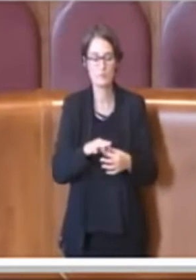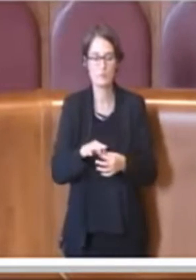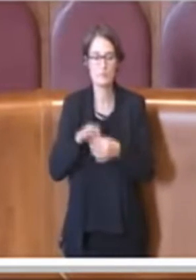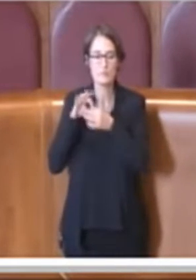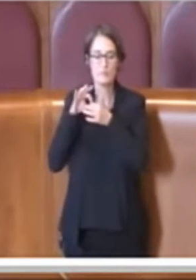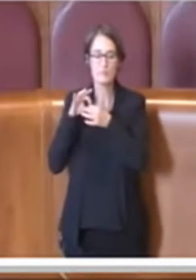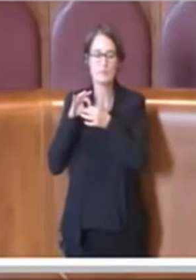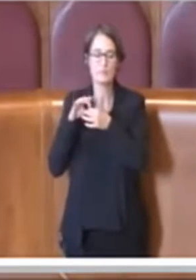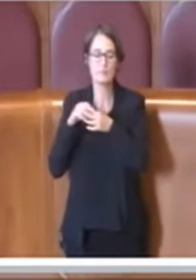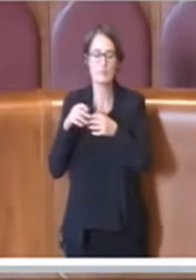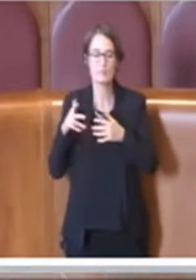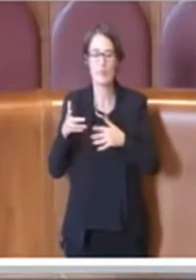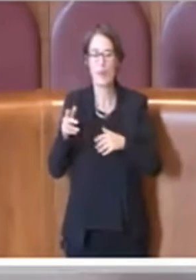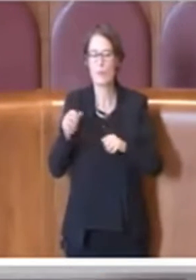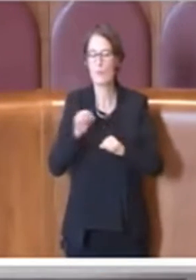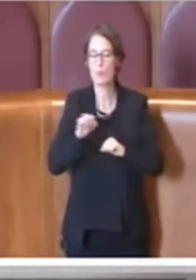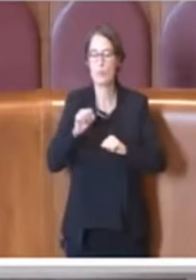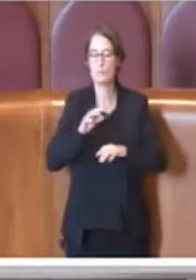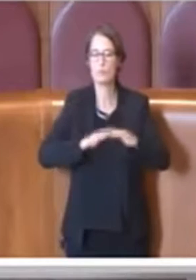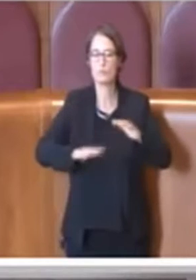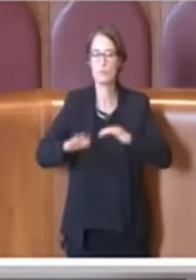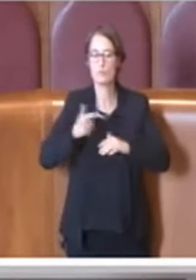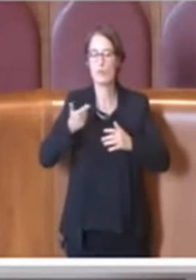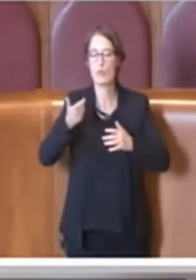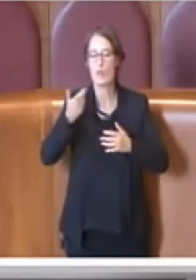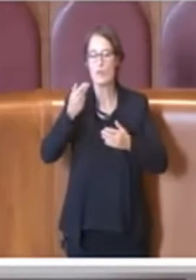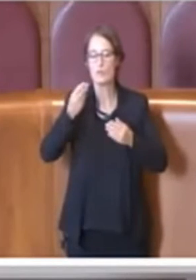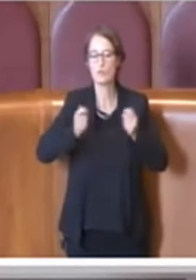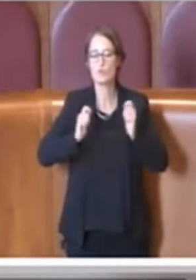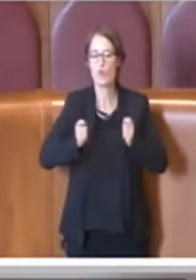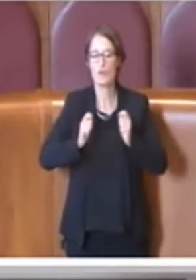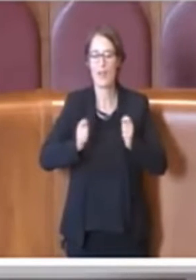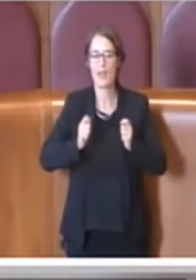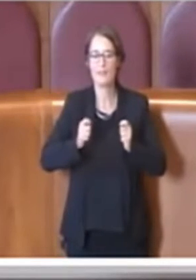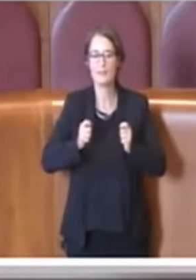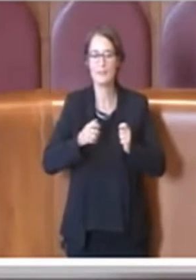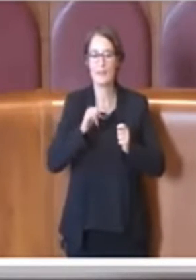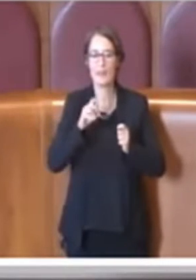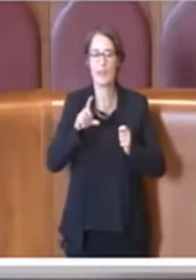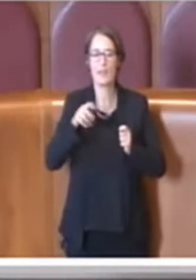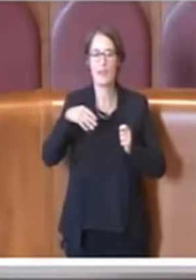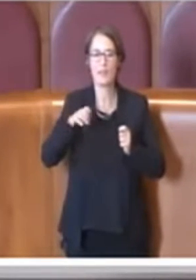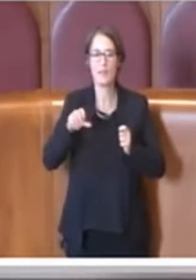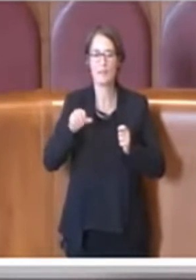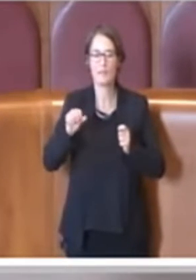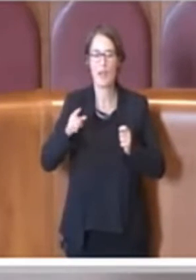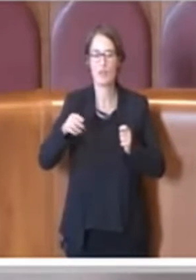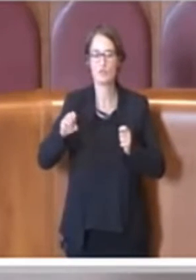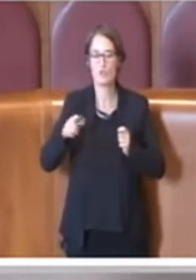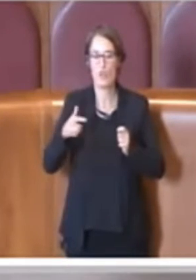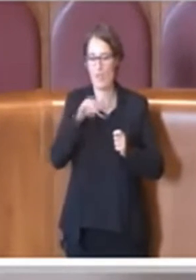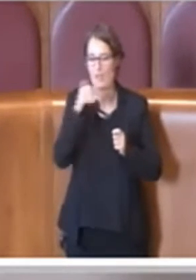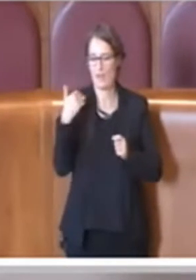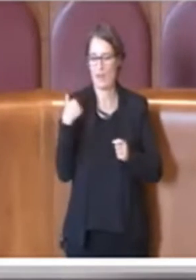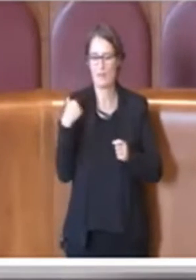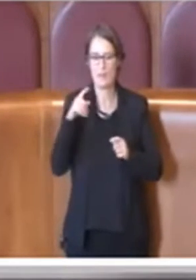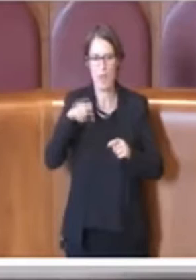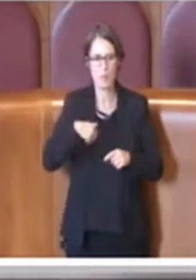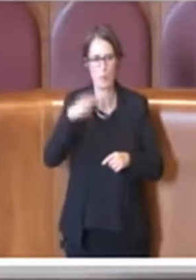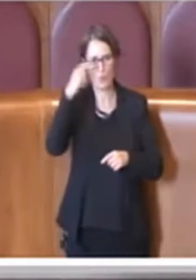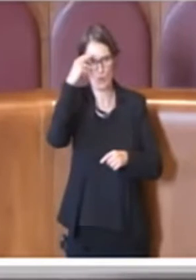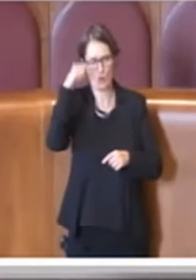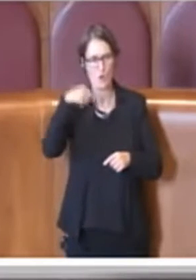fatto dal messaggero quest'estate. Infatti, effettivamente anche io ricordo i grandi titoli del pasticcio a 5